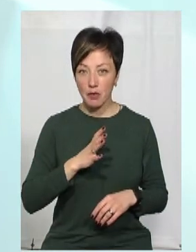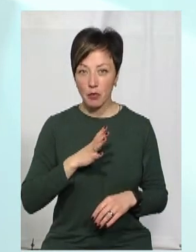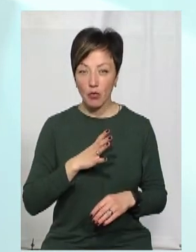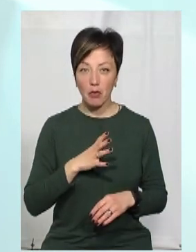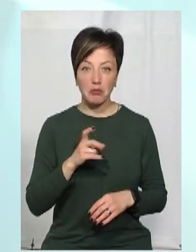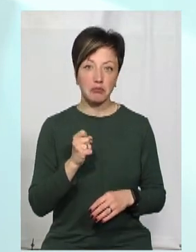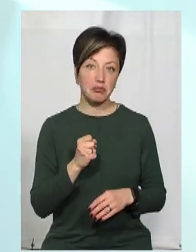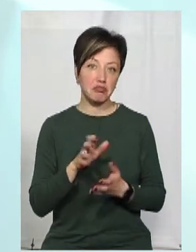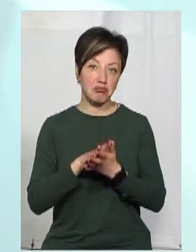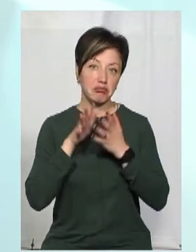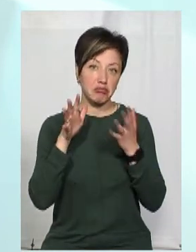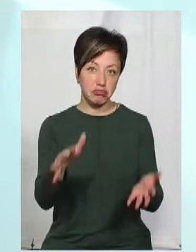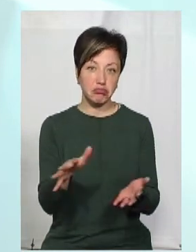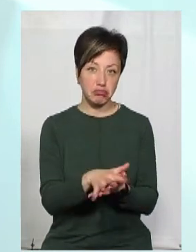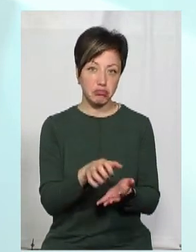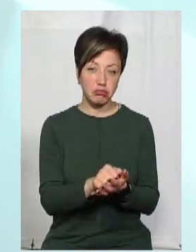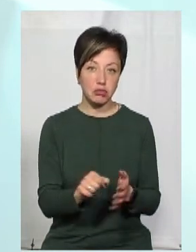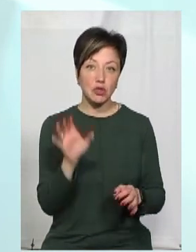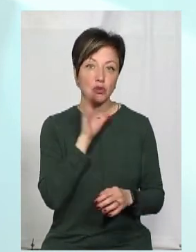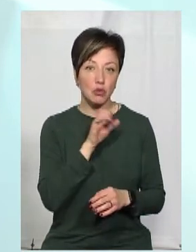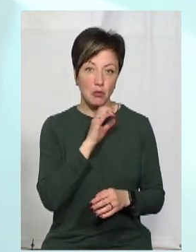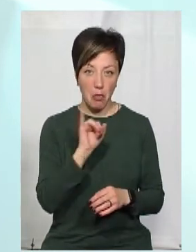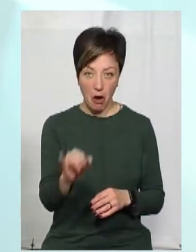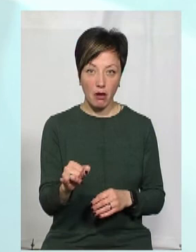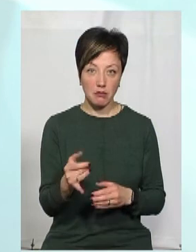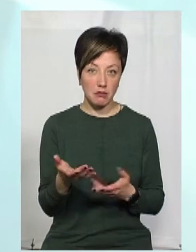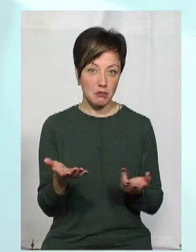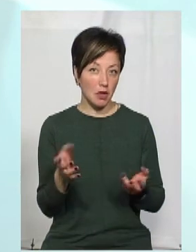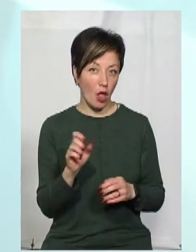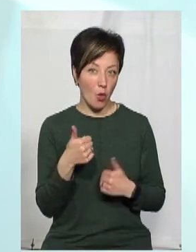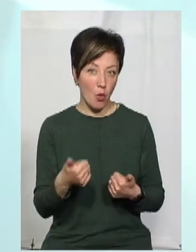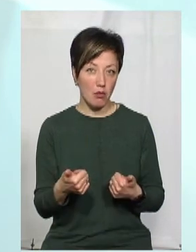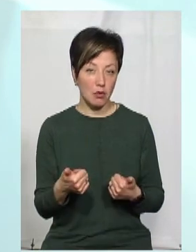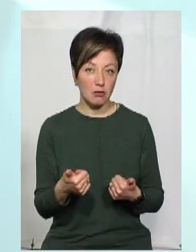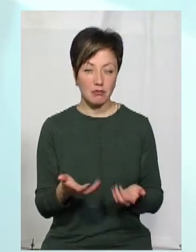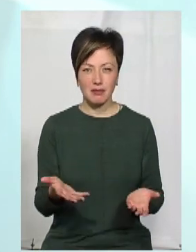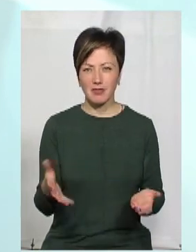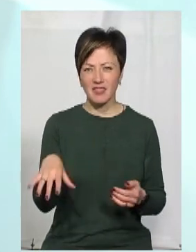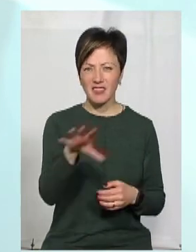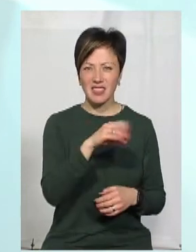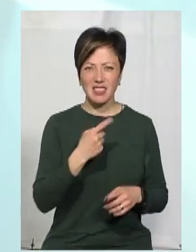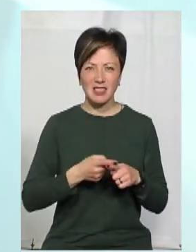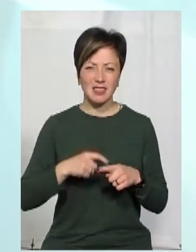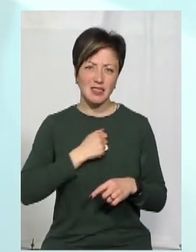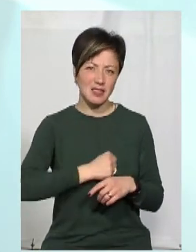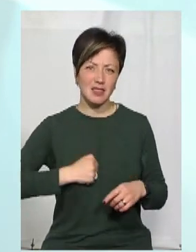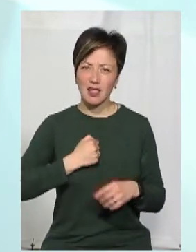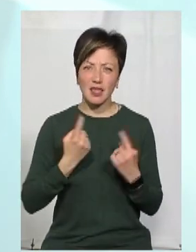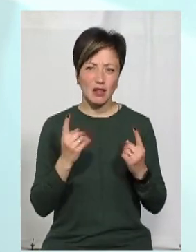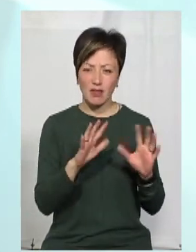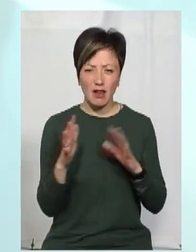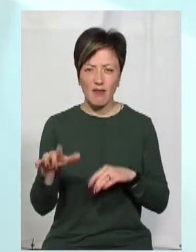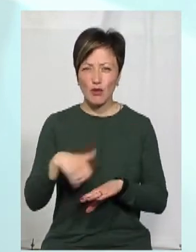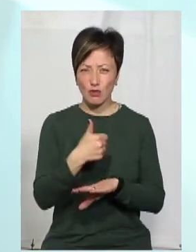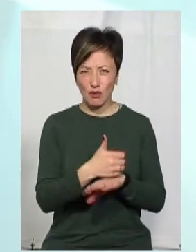а його обзивають злодією. Він поганий, він недобрий. Ну, і озлобилися всі. Це не тільки один случай,